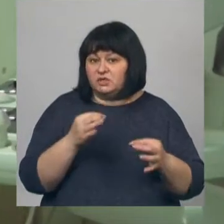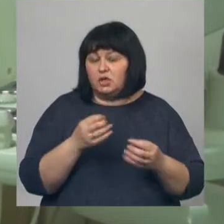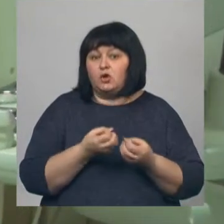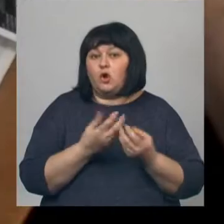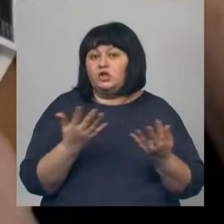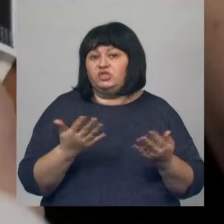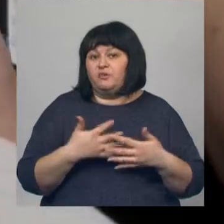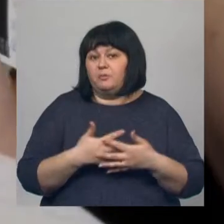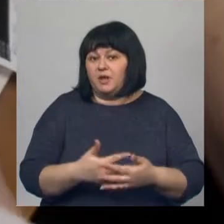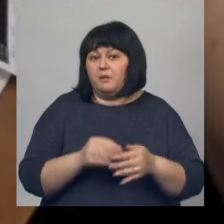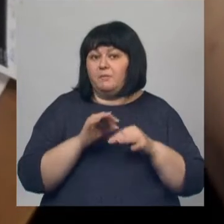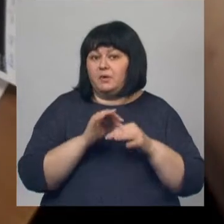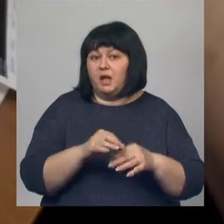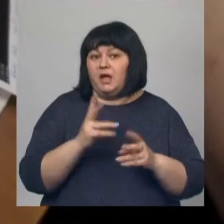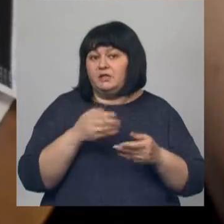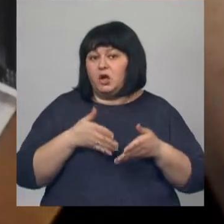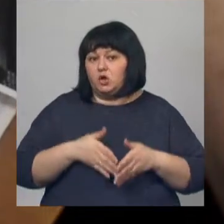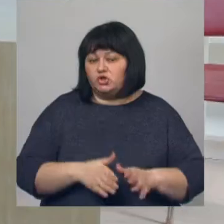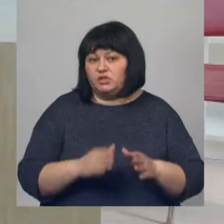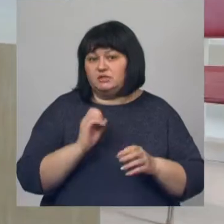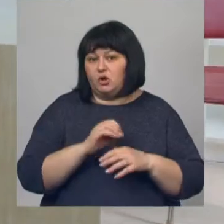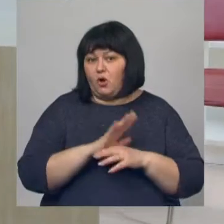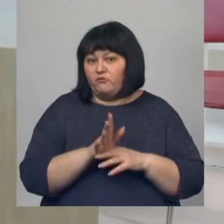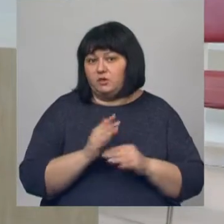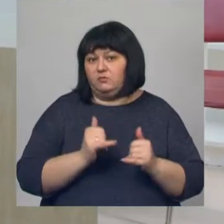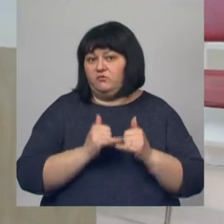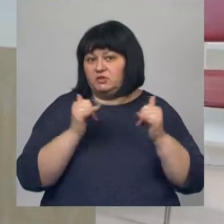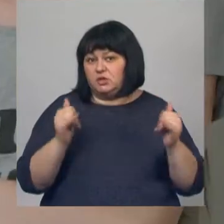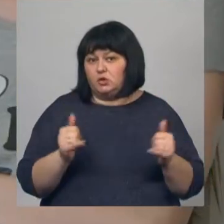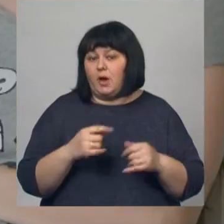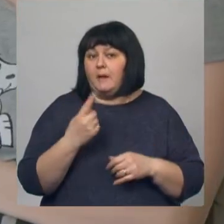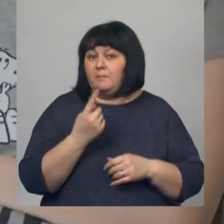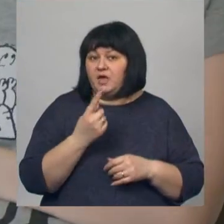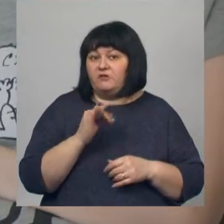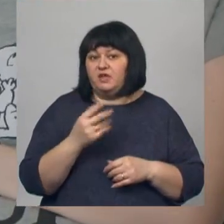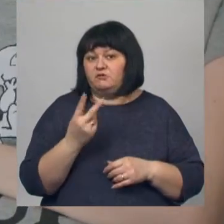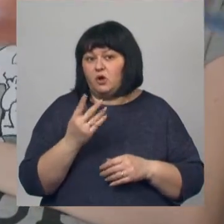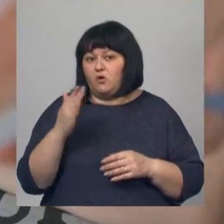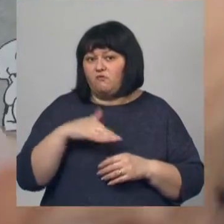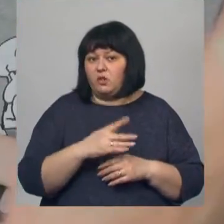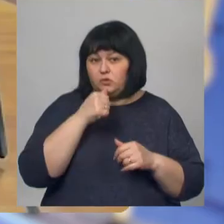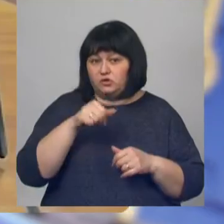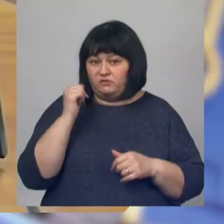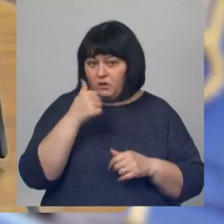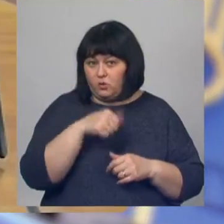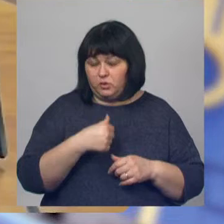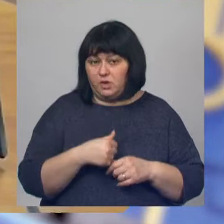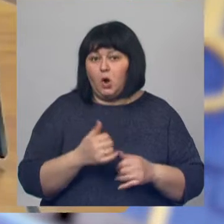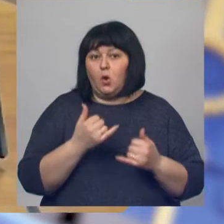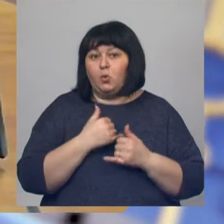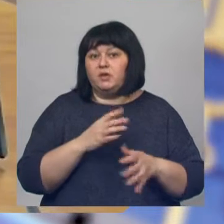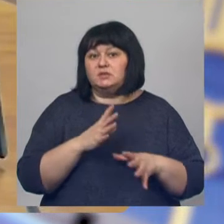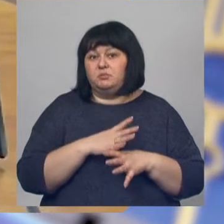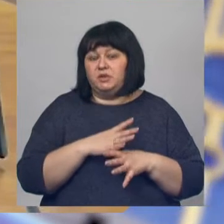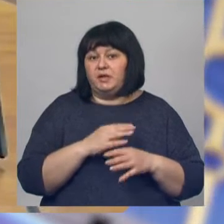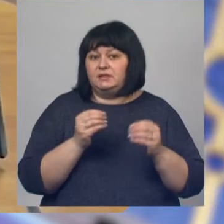беременных, прошедших роддом для рожениц с ковидом, возросло относительно первой и второй волн прошлого года. У нас было